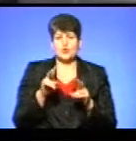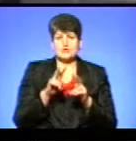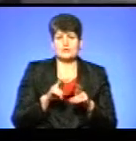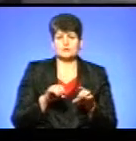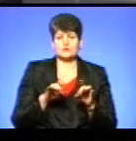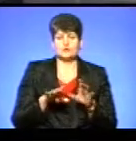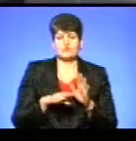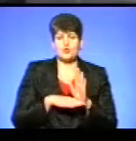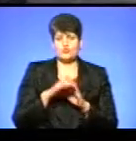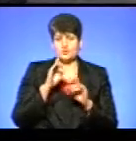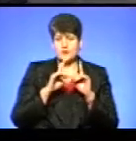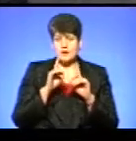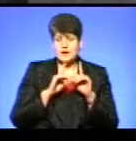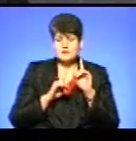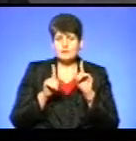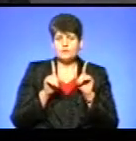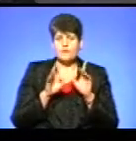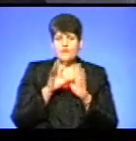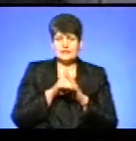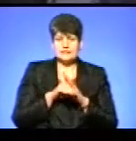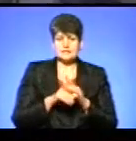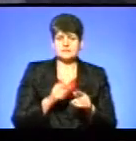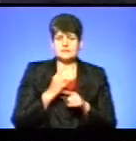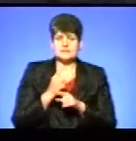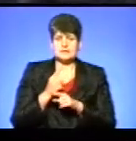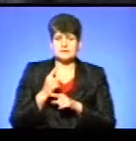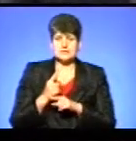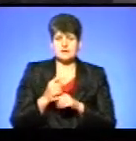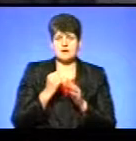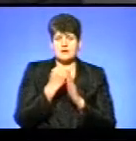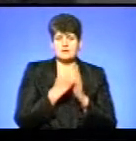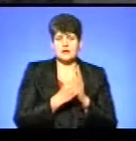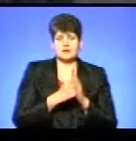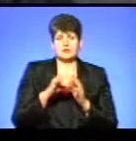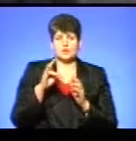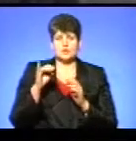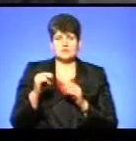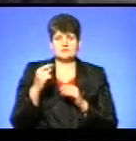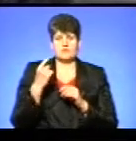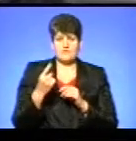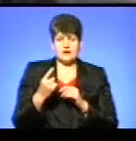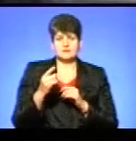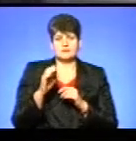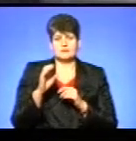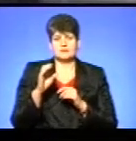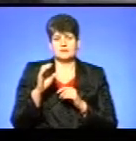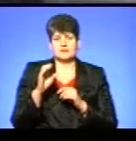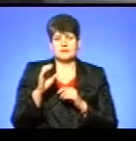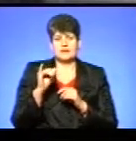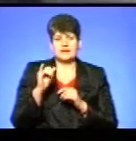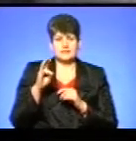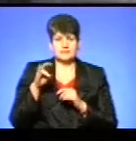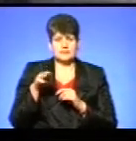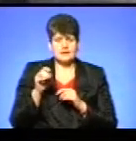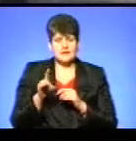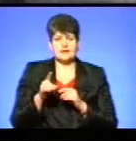9157 про введення санкцій до каналів Ньюсван, 112 і Інтер, як агентів російського впливу